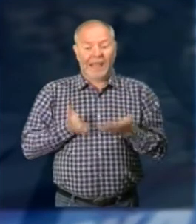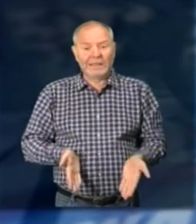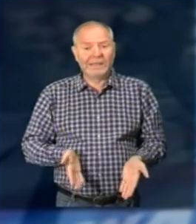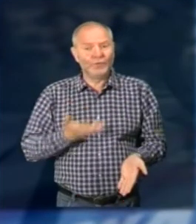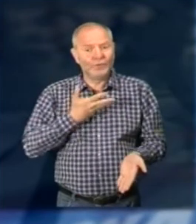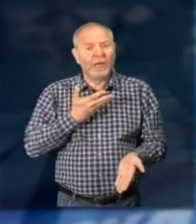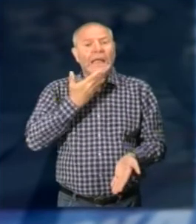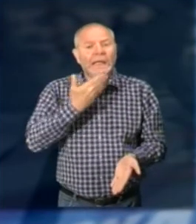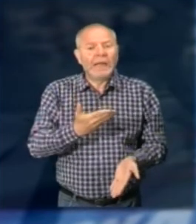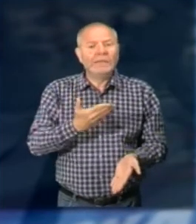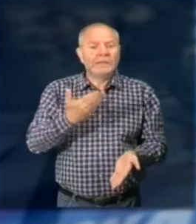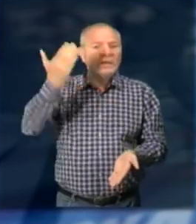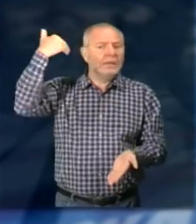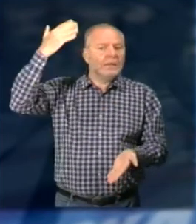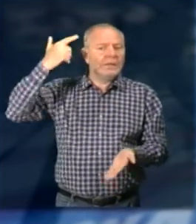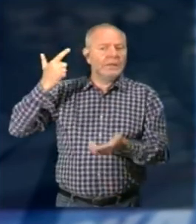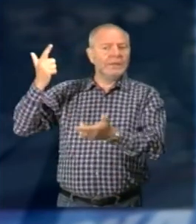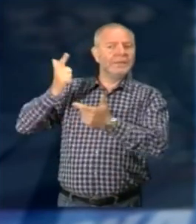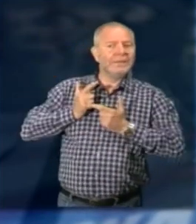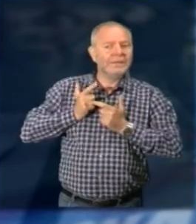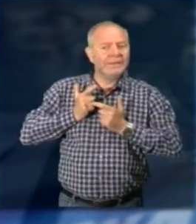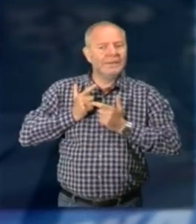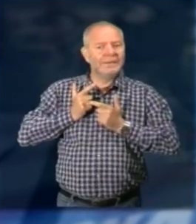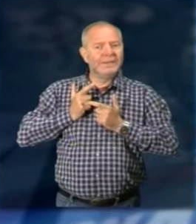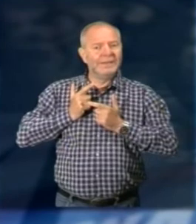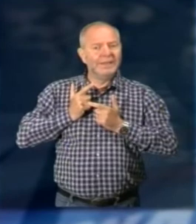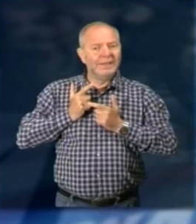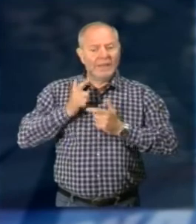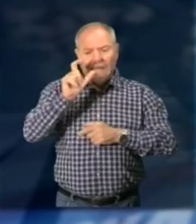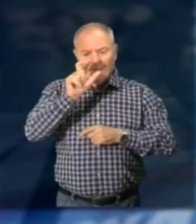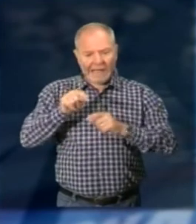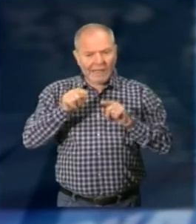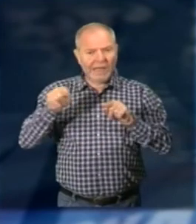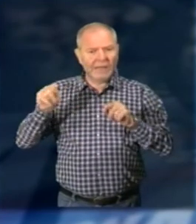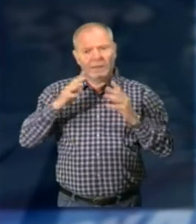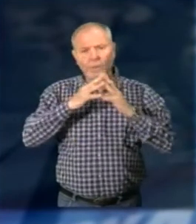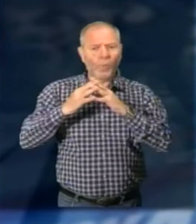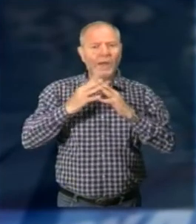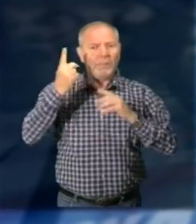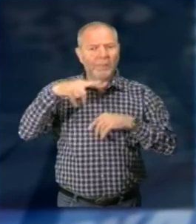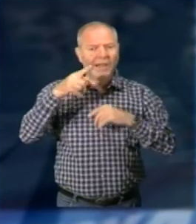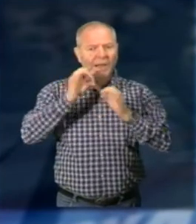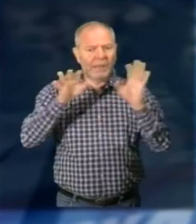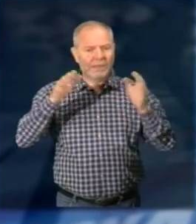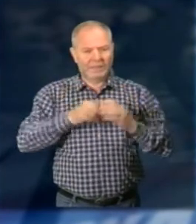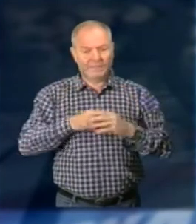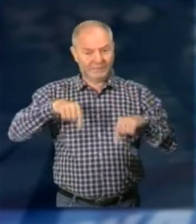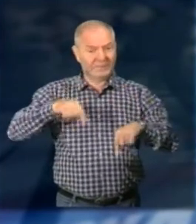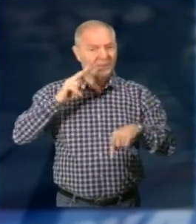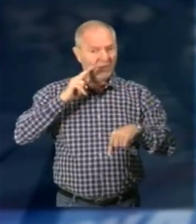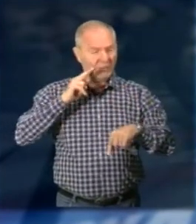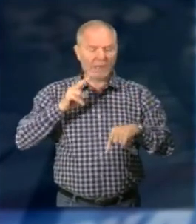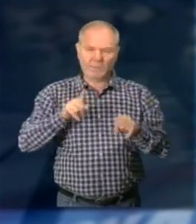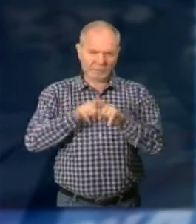che ci è stata data da gli italiani che hanno combattuto per liberarci A Verbagna si è tenuta la